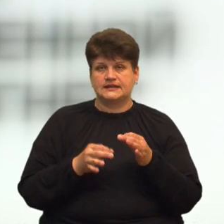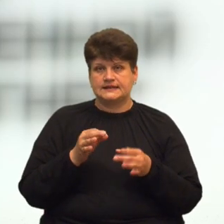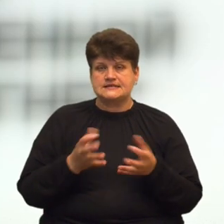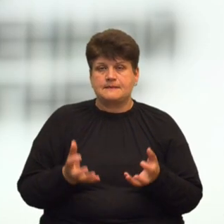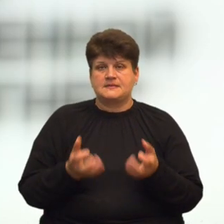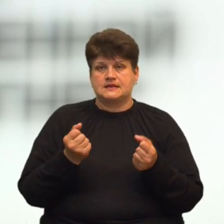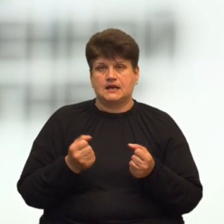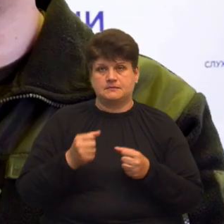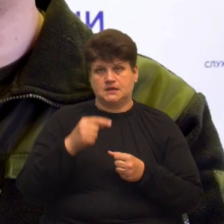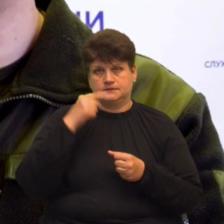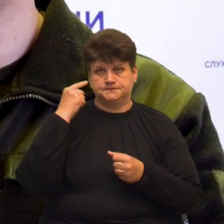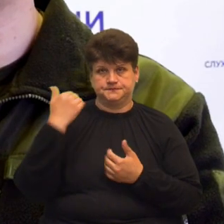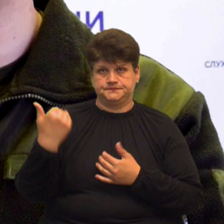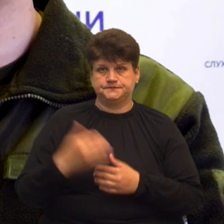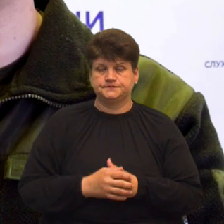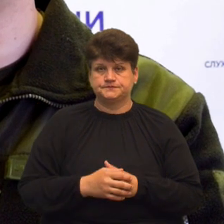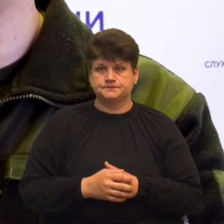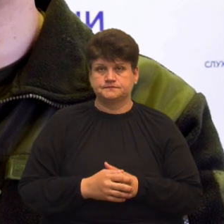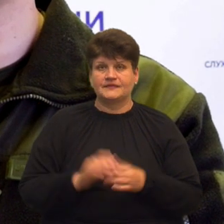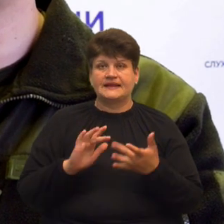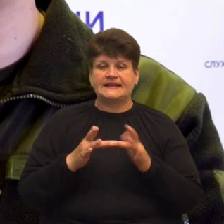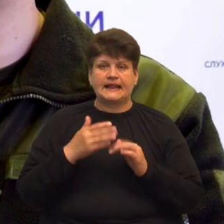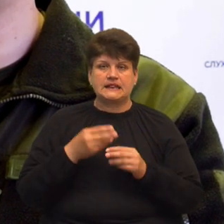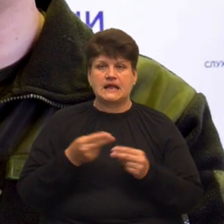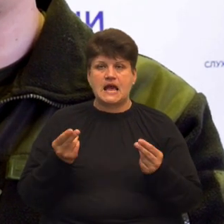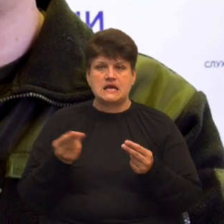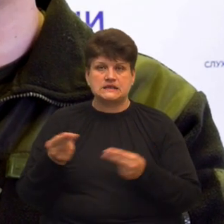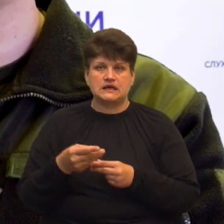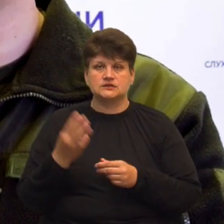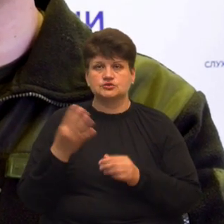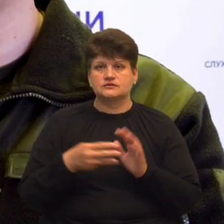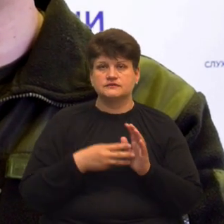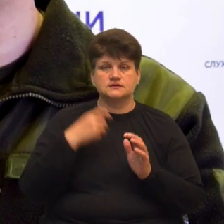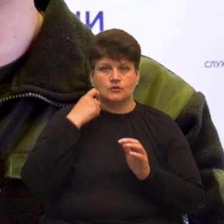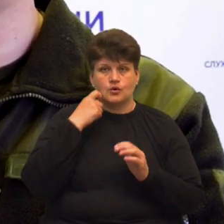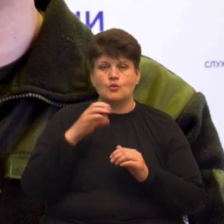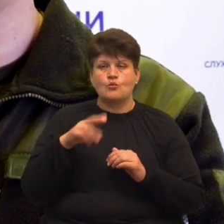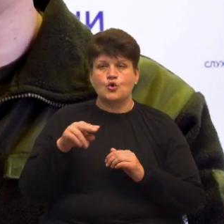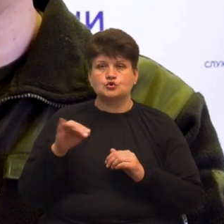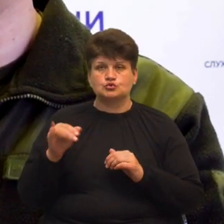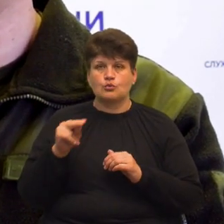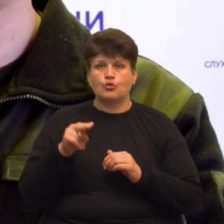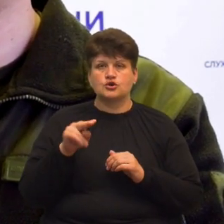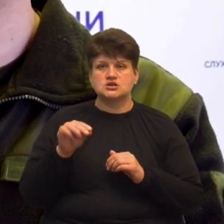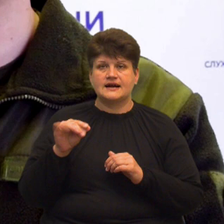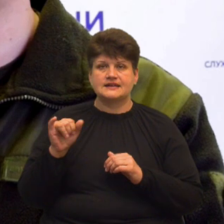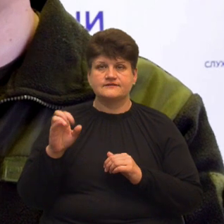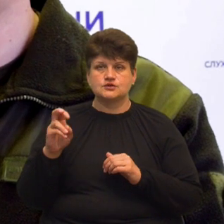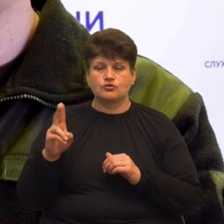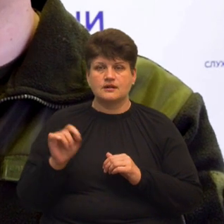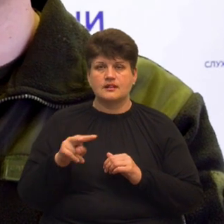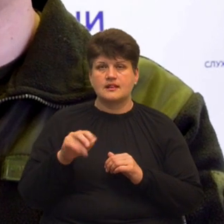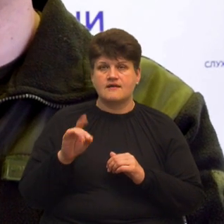Окупаційної адміністрації. Інтернет-агітатором виявився 48-річний послушник Успенської і Печаєвської лаври. Насельник